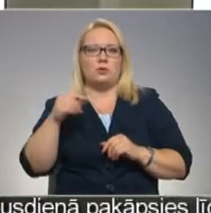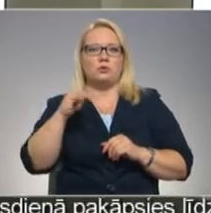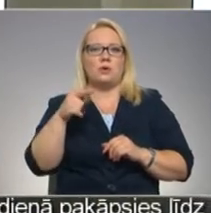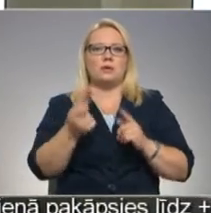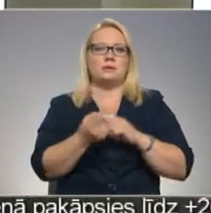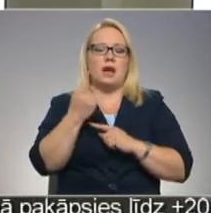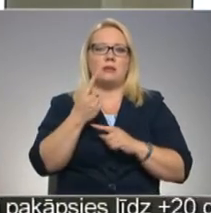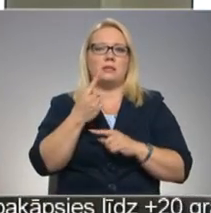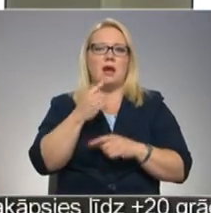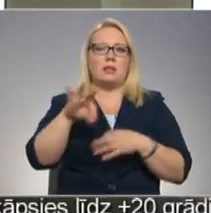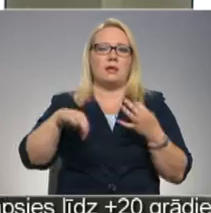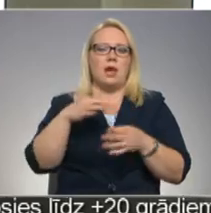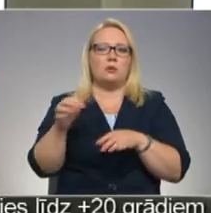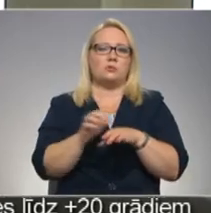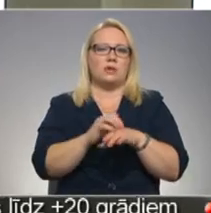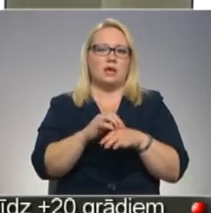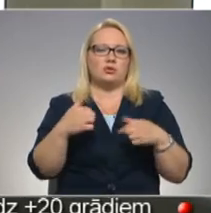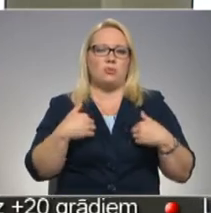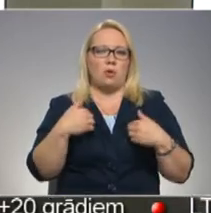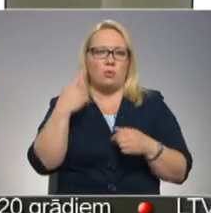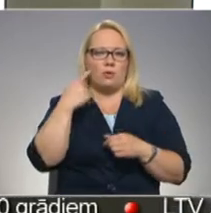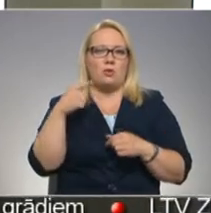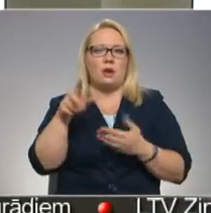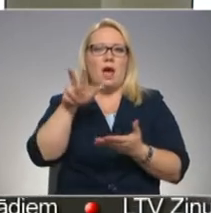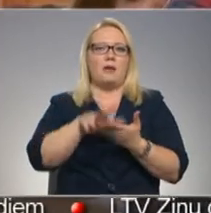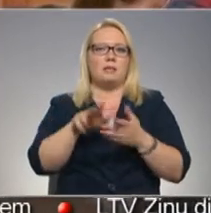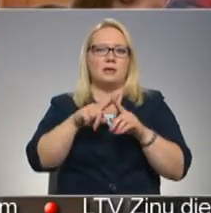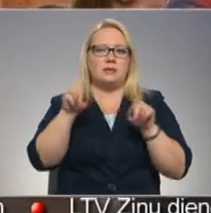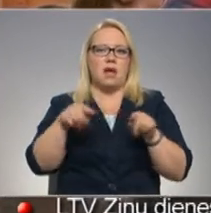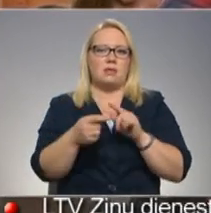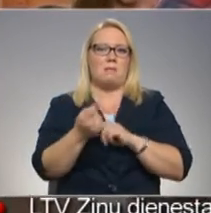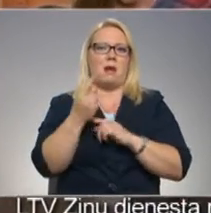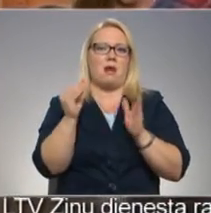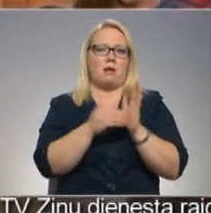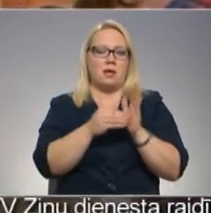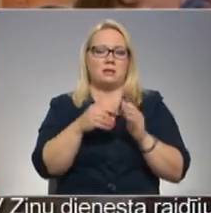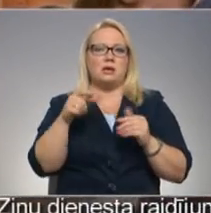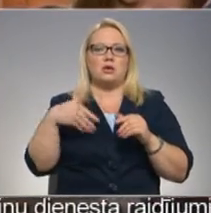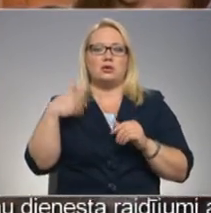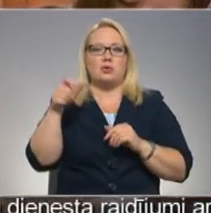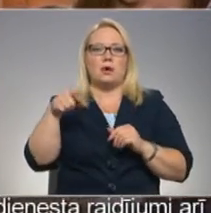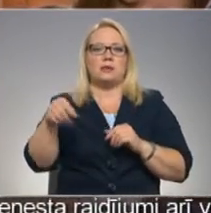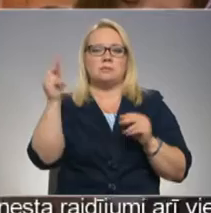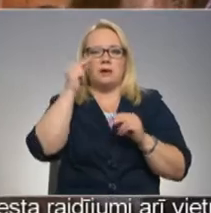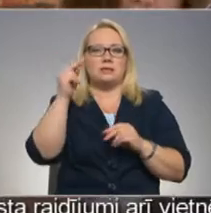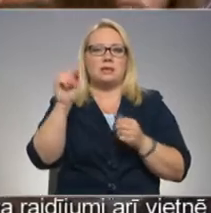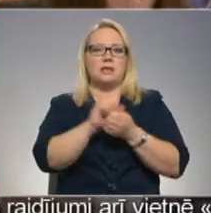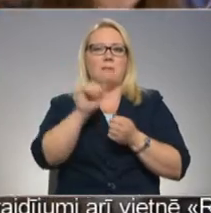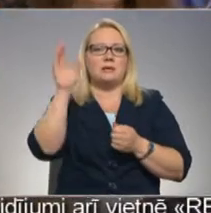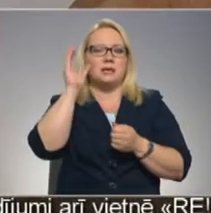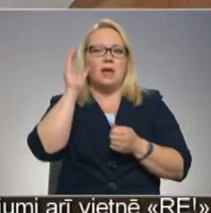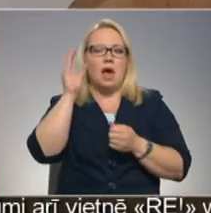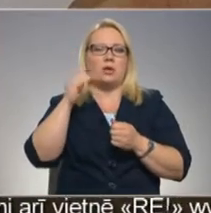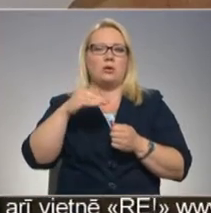rada lieku stresu, manuprāt, un tas arī attestātā pie mēram parādās. Skolēniem, kas mācās šajā dabazinā, novirzienu klasē